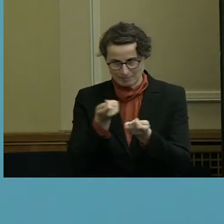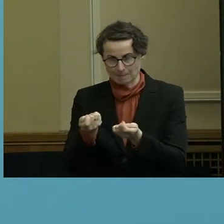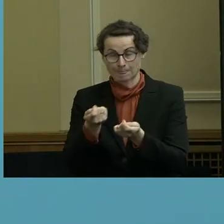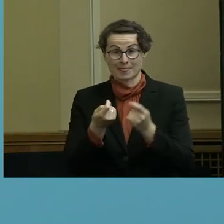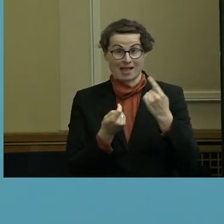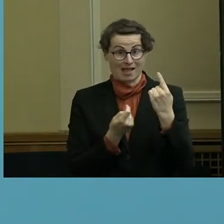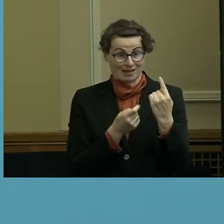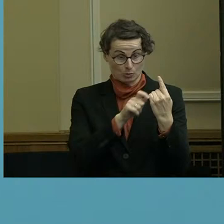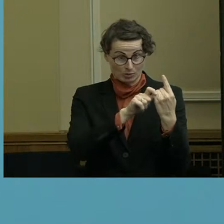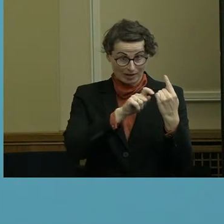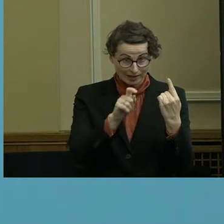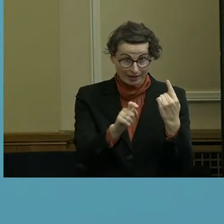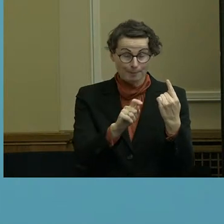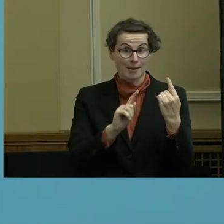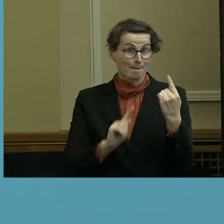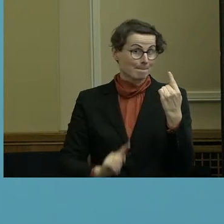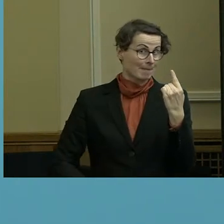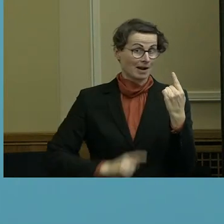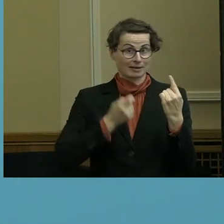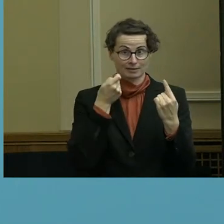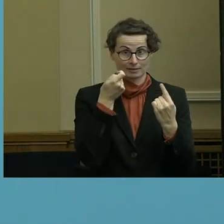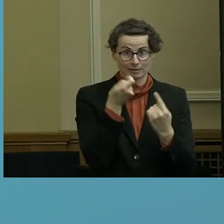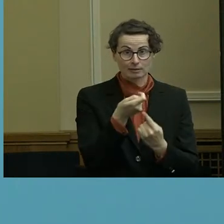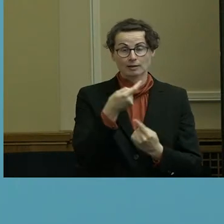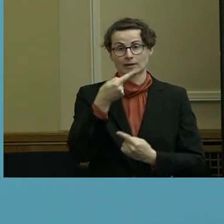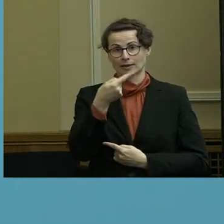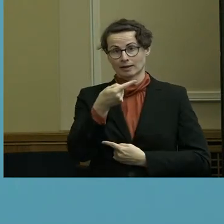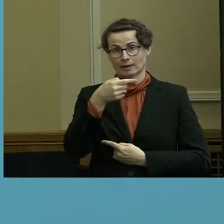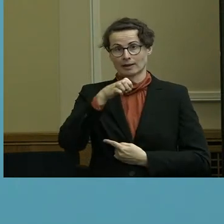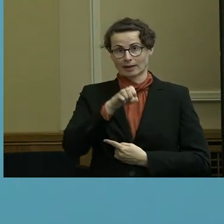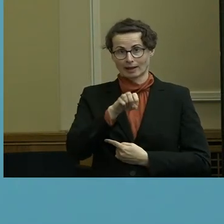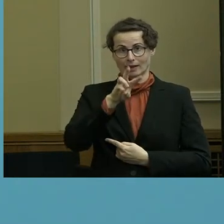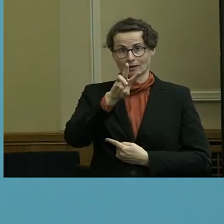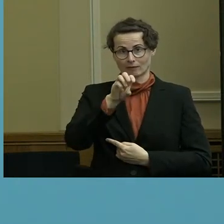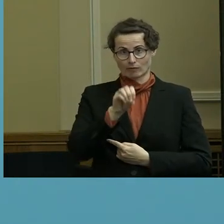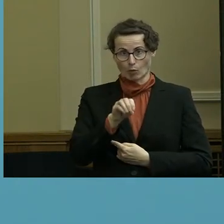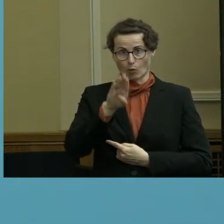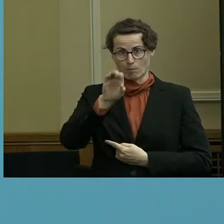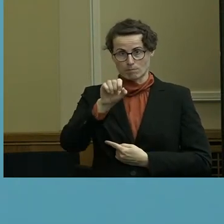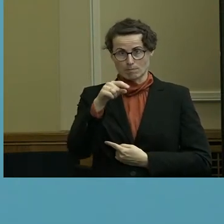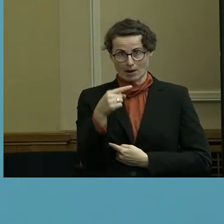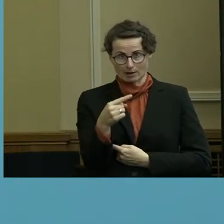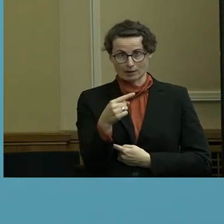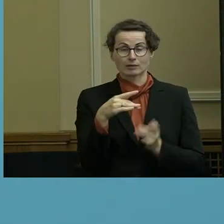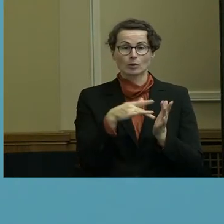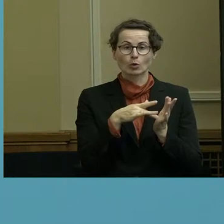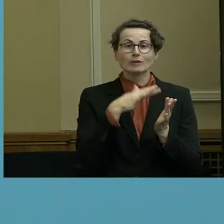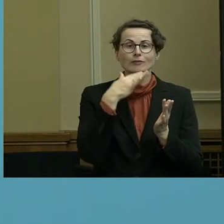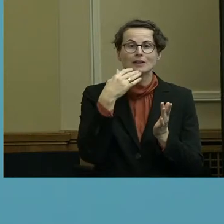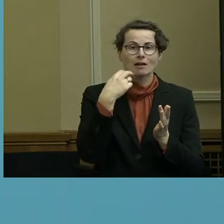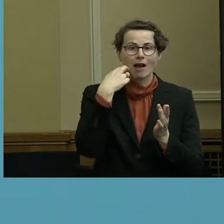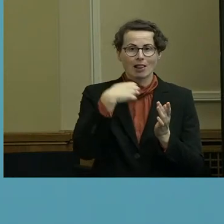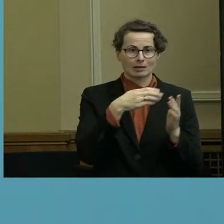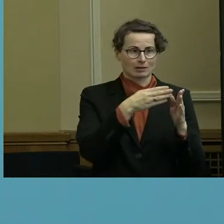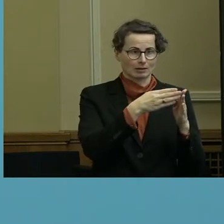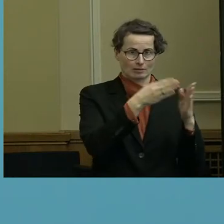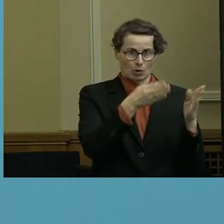Einzelposten erbringt dieses Jahr, ist die Gewobag. Die hat im großen Teil der Zukäufe getätigt.